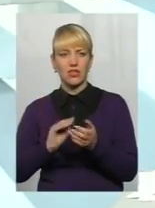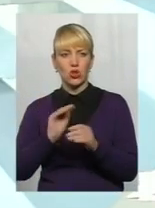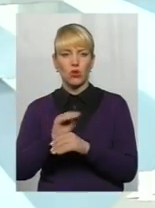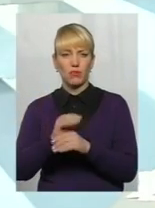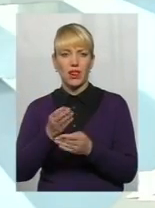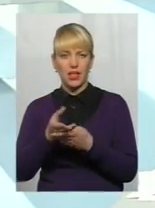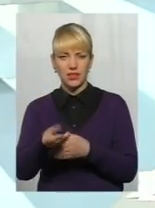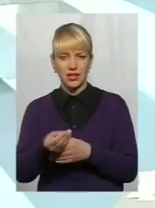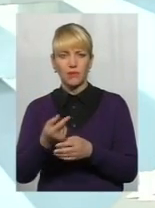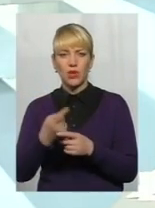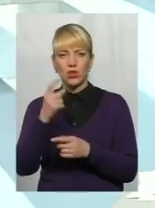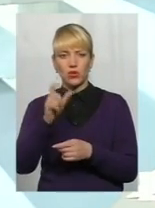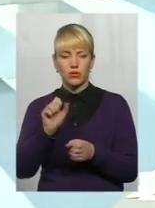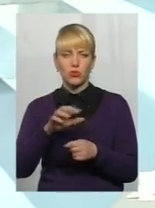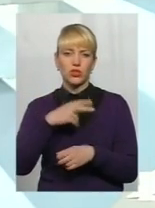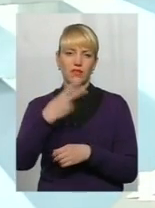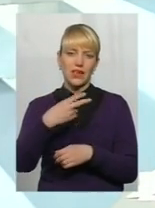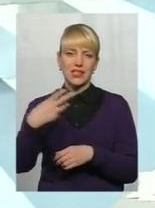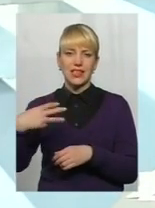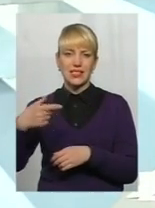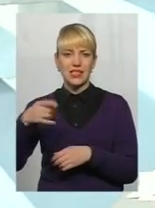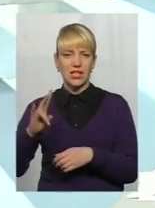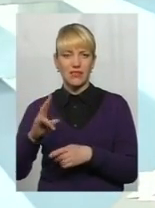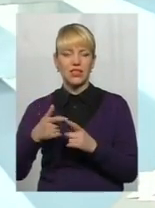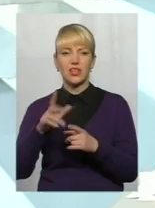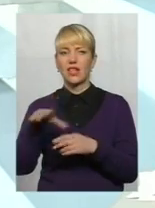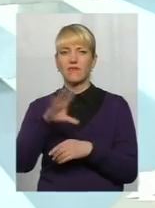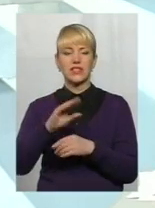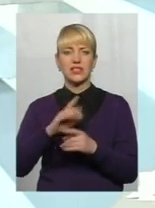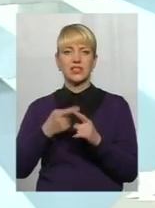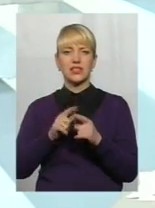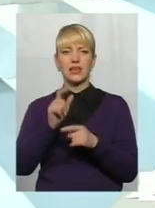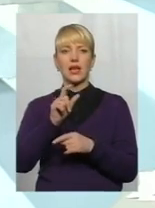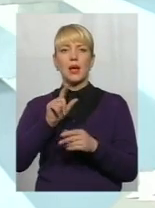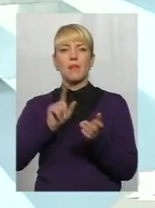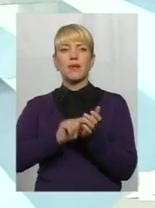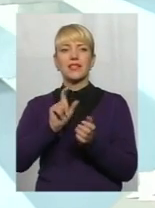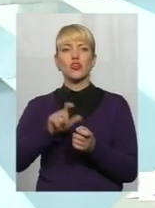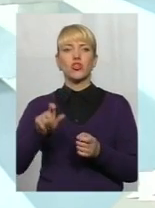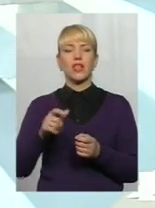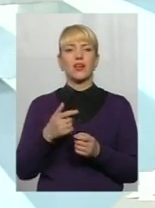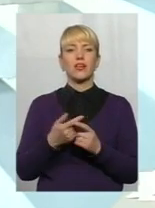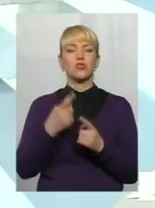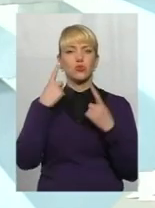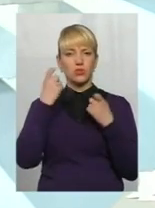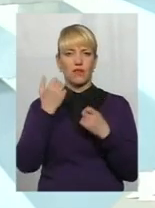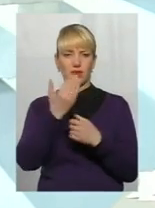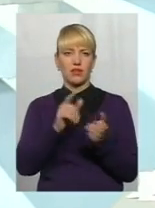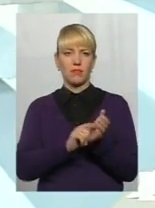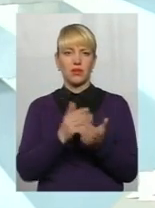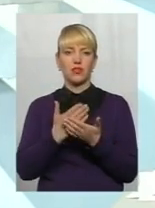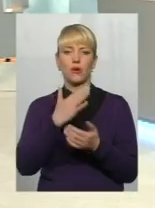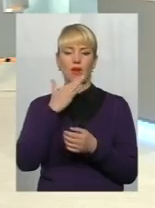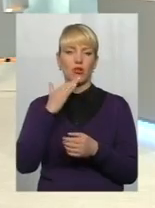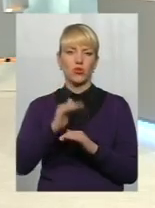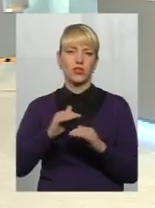Так. Один пенсіонер може 20-30, але не всіх цих пенсіонерів суттєва їхня пенсія. Якщо це багатодітна